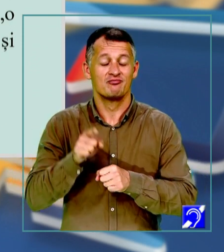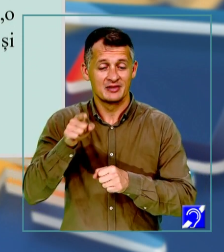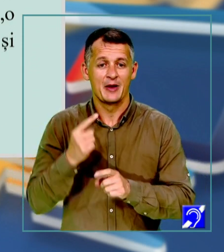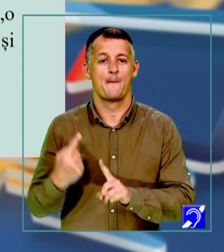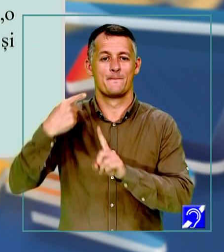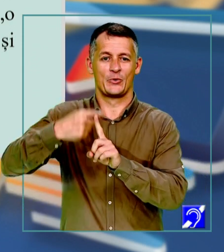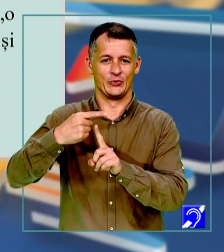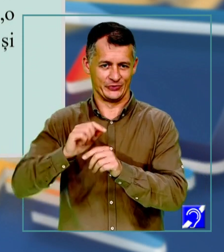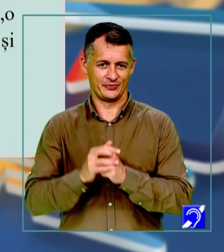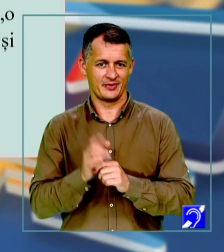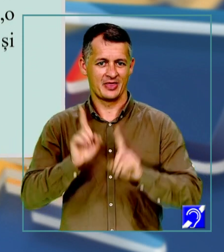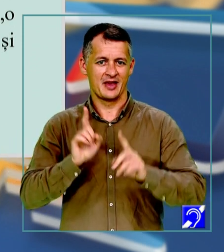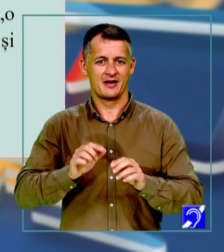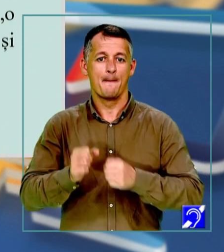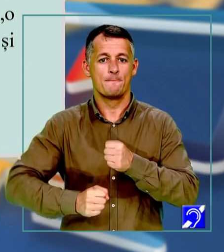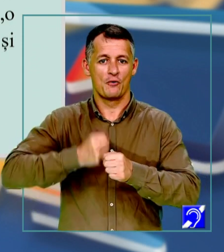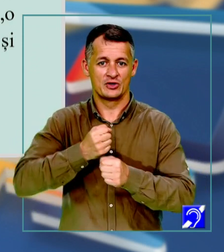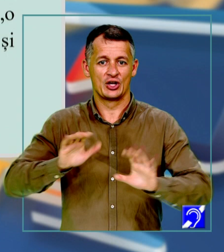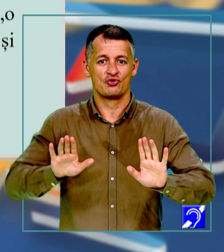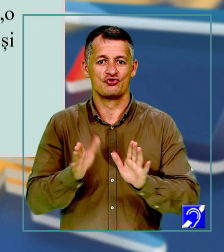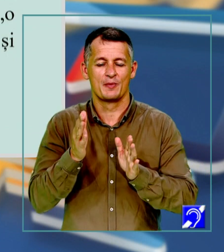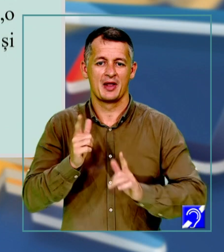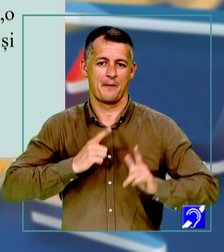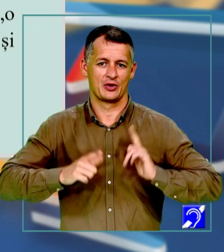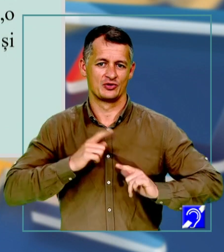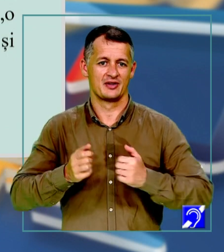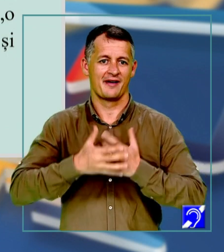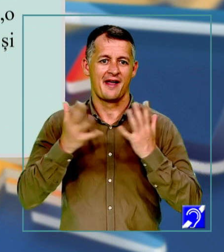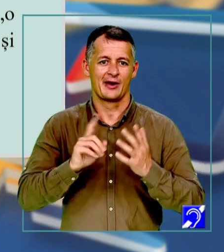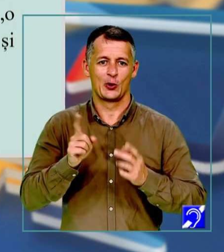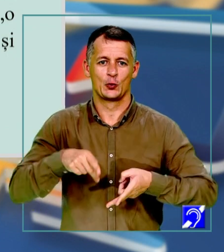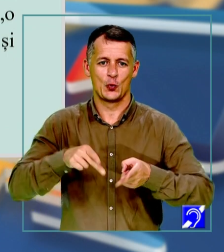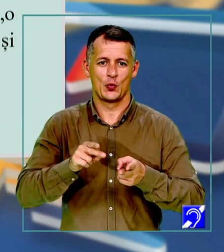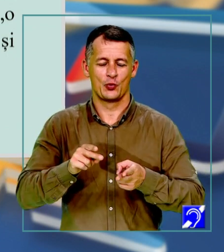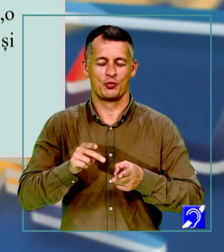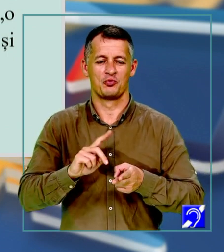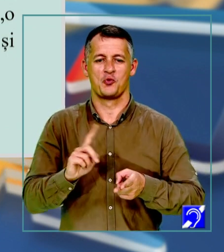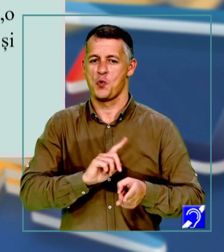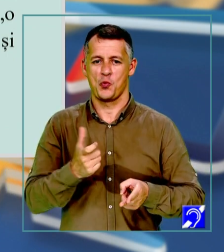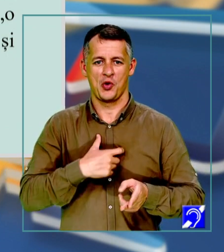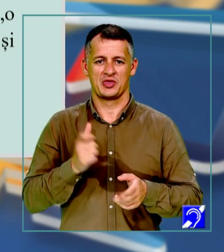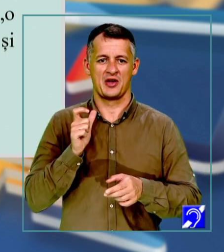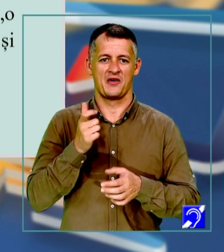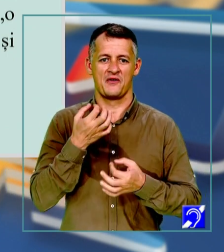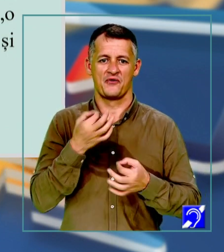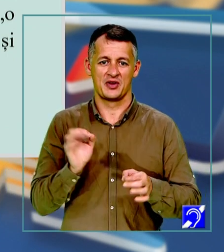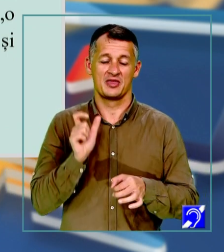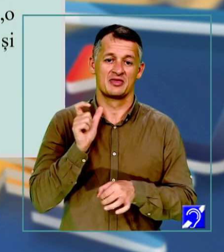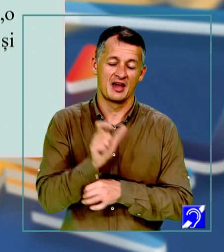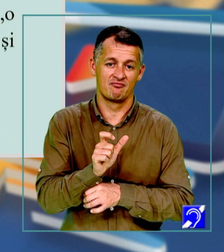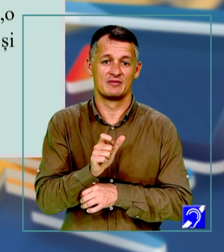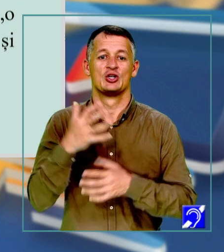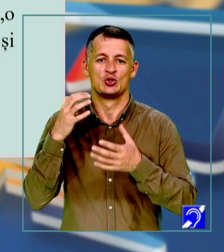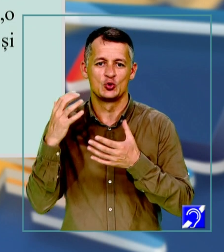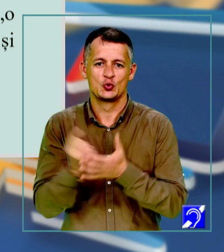Dacă profesia pornește de la o pasiune, este clar că drumul nu poate fi decât al succesului, pentru că efortul depus este